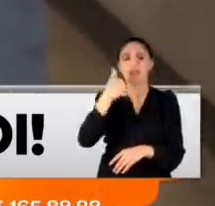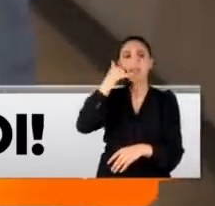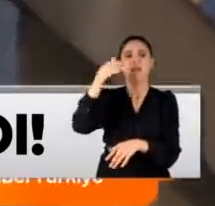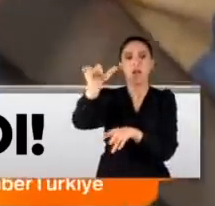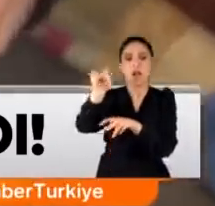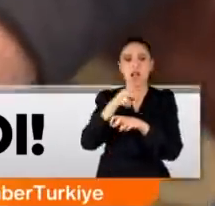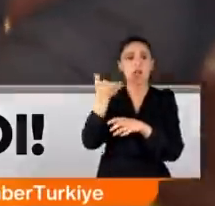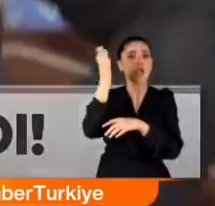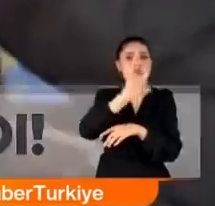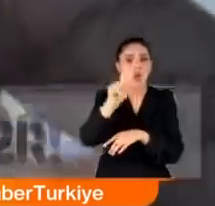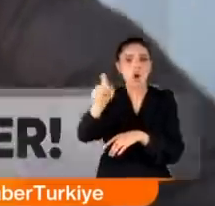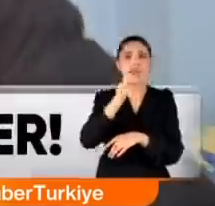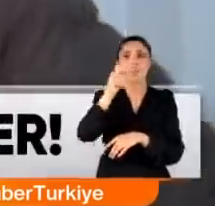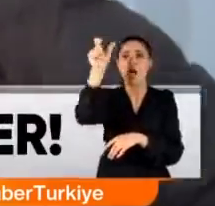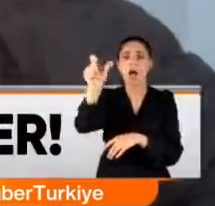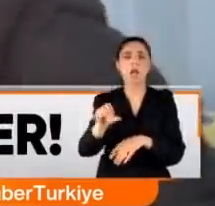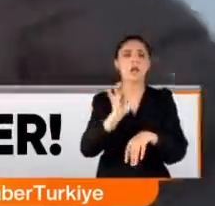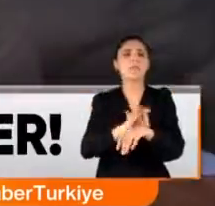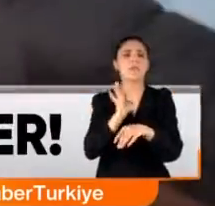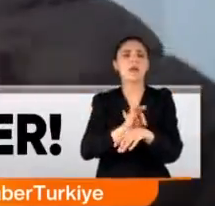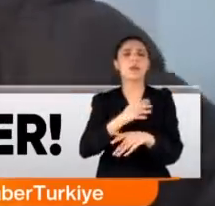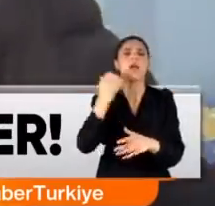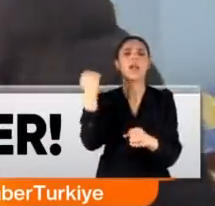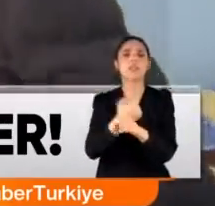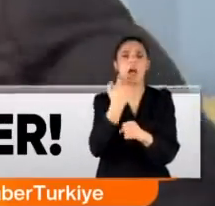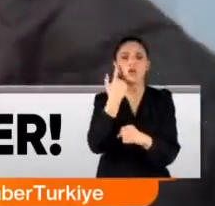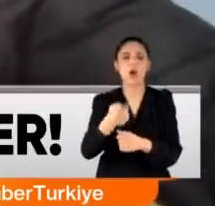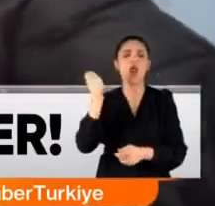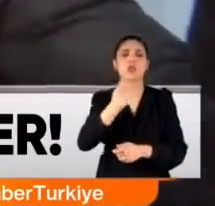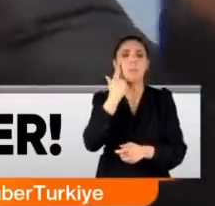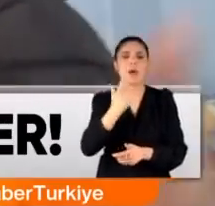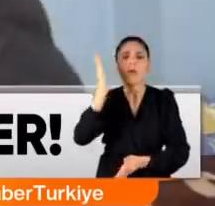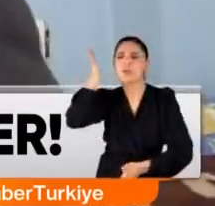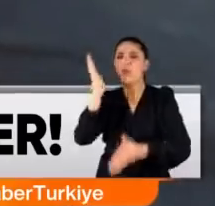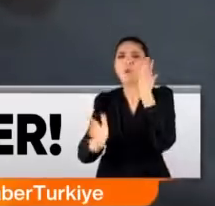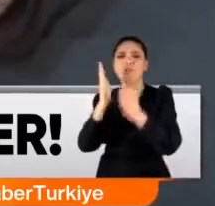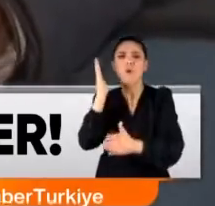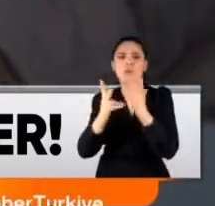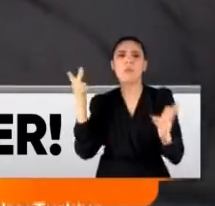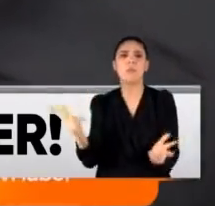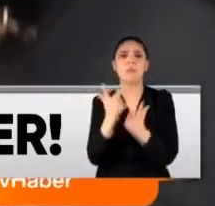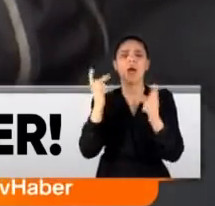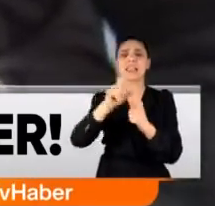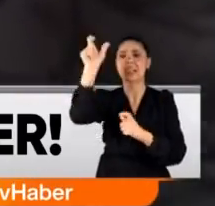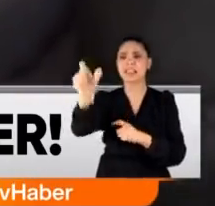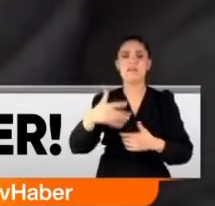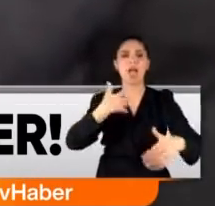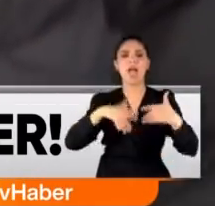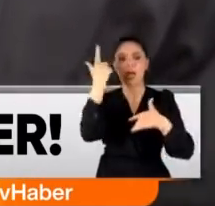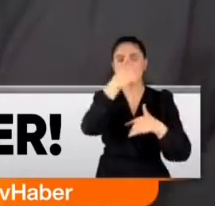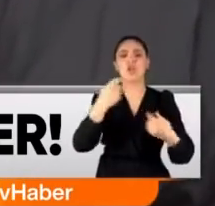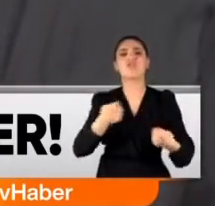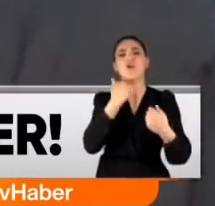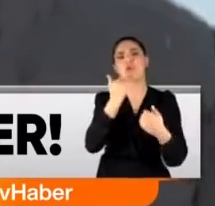sonrasında bir de adamı dakikalarca taşlarla, sopalarla darp etti. Sefa Angışan engelinden ötürü